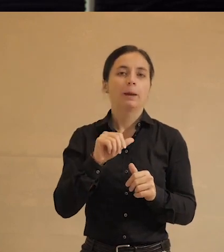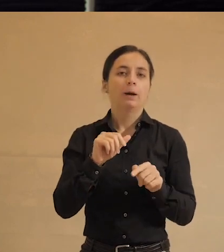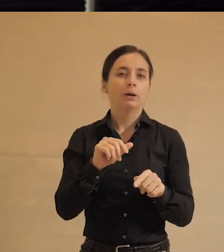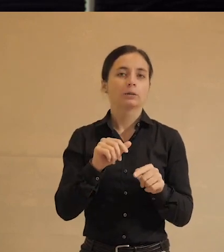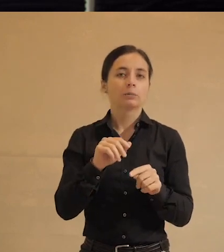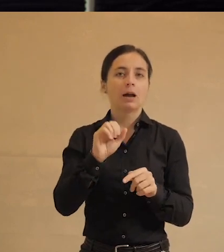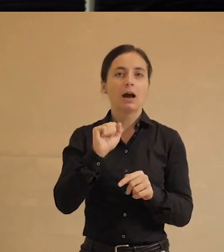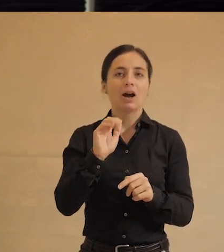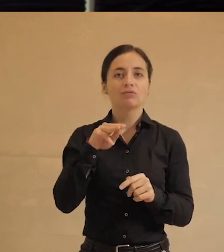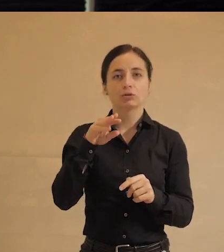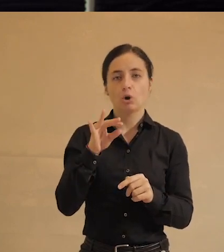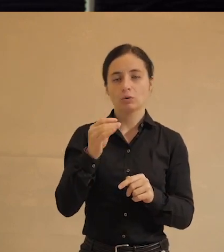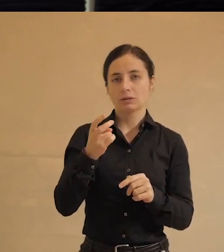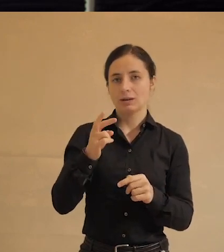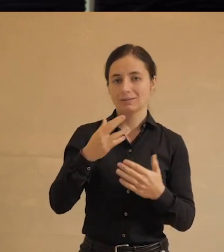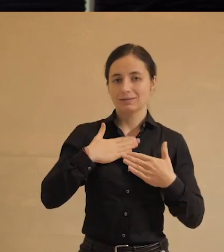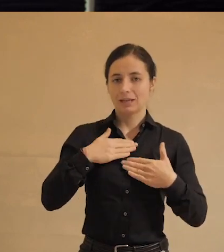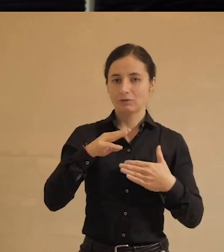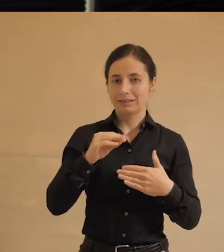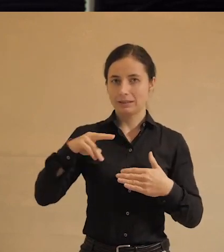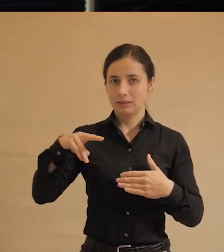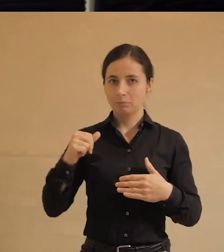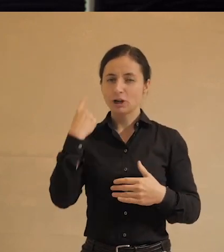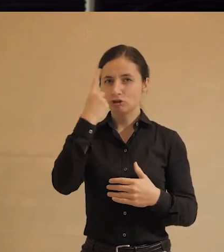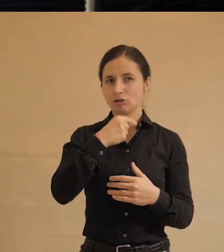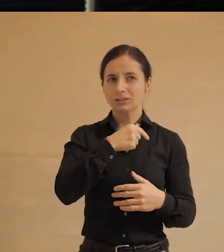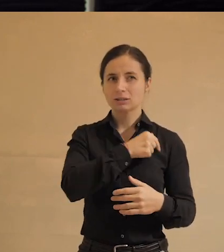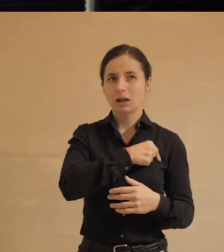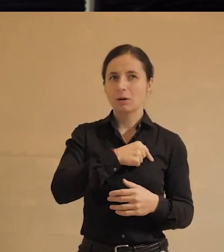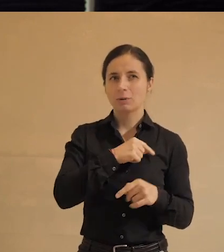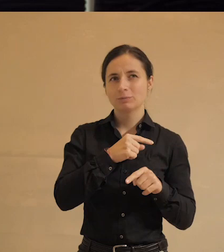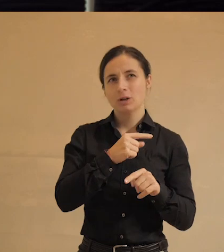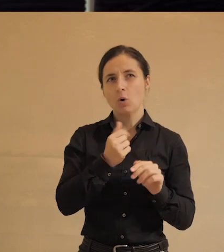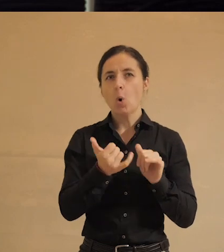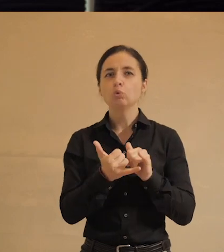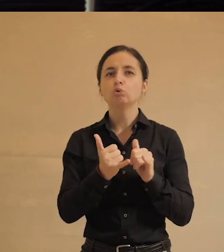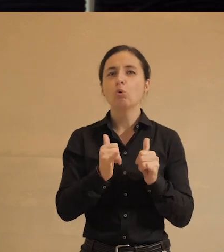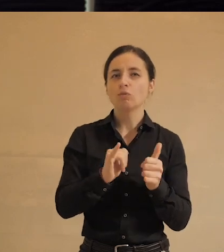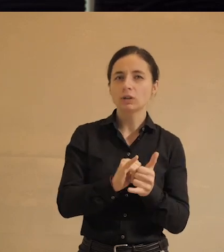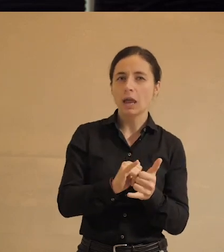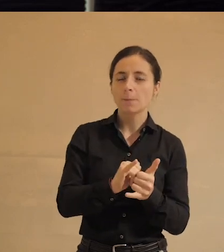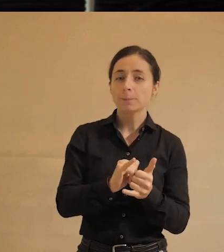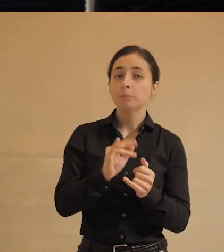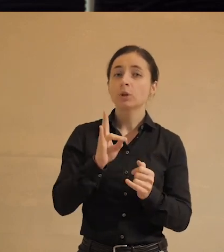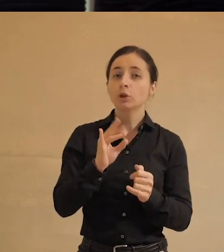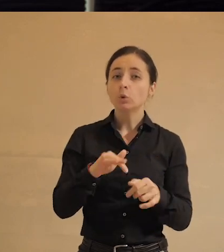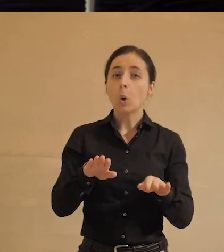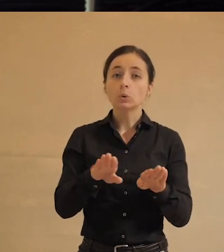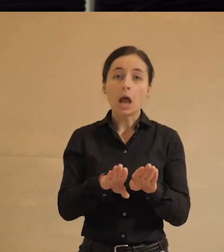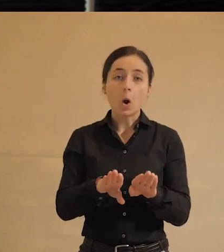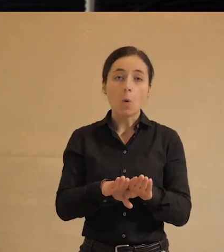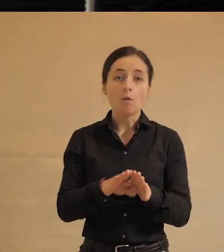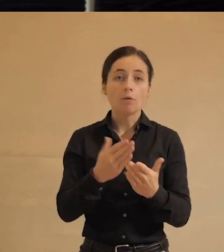автократиях нашего типа понятие частная компания, оно такое довольно условное. Но вот такой